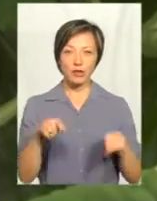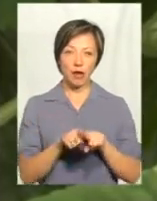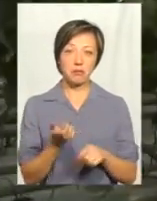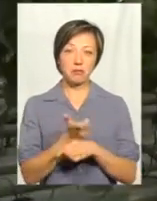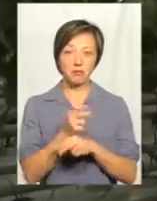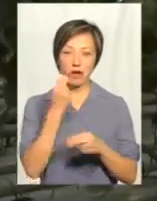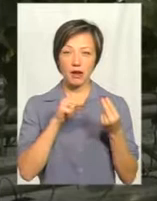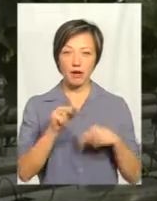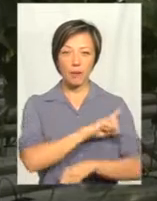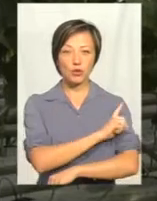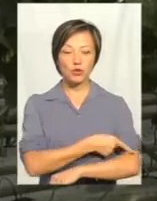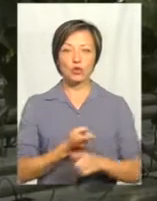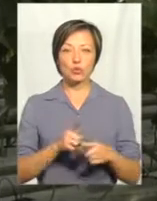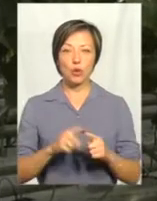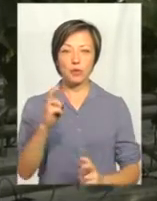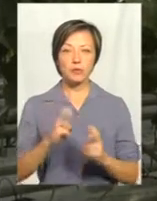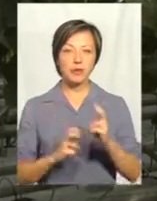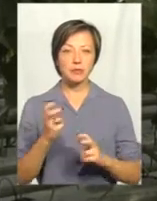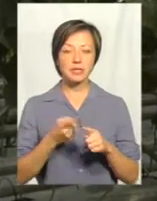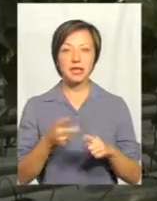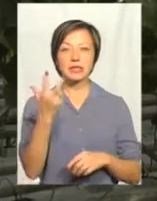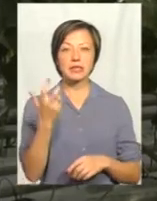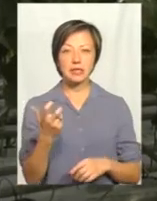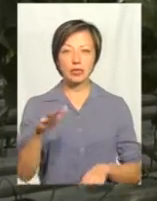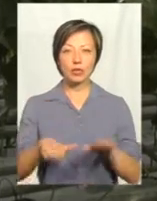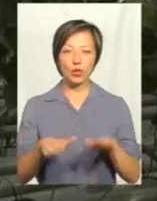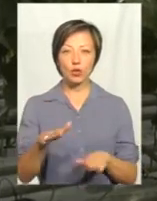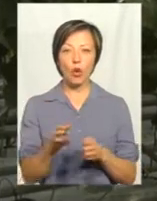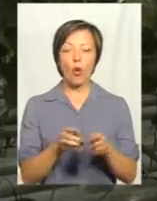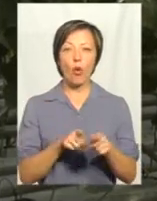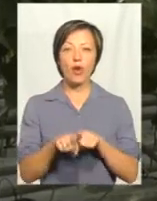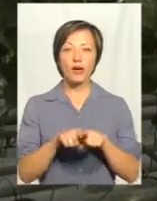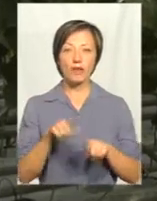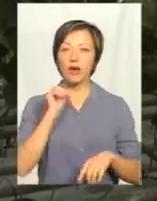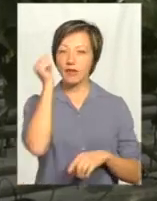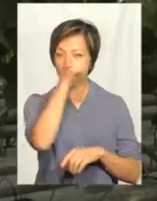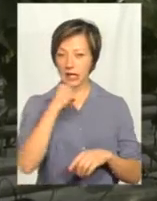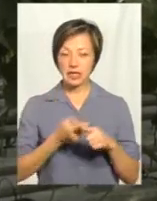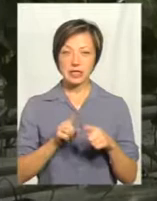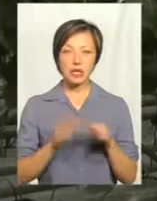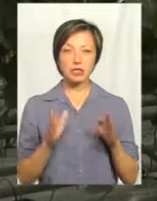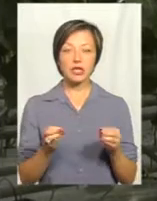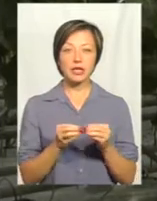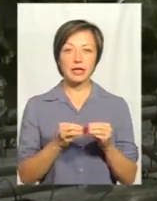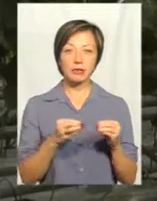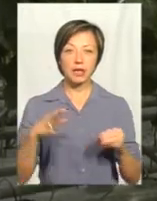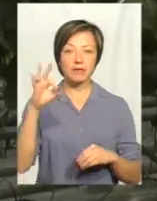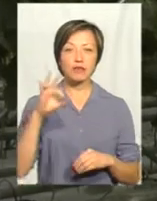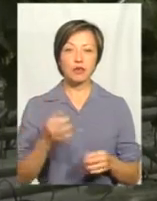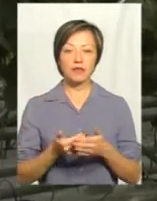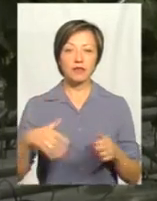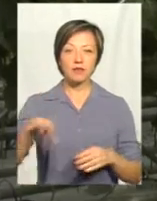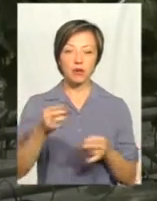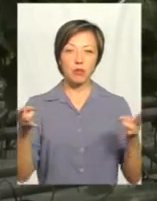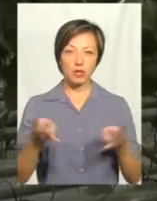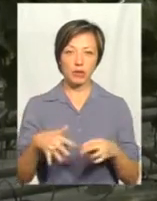переваги. Потужності цього підприємства – це 300 тонн огірків у рік. І це всього лише 10-15% від усіх